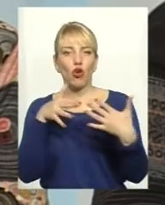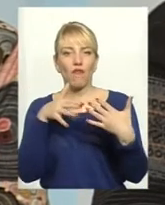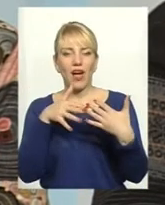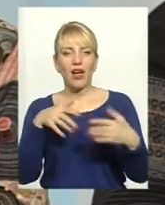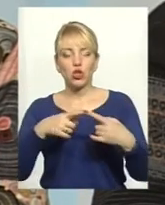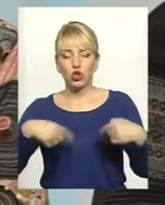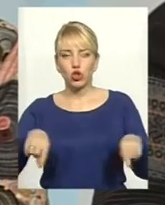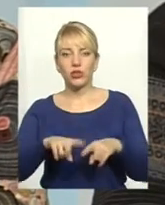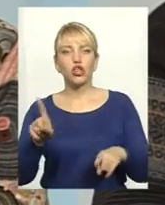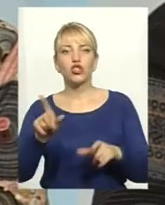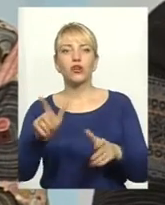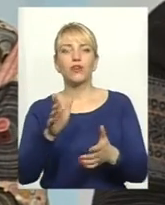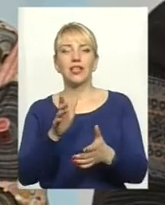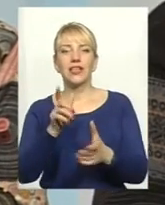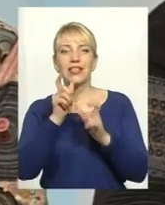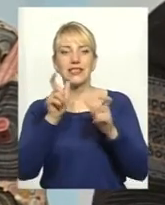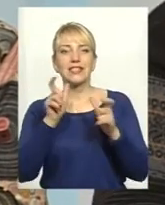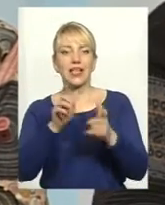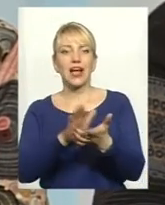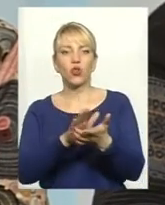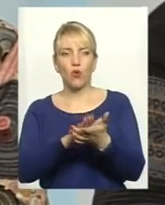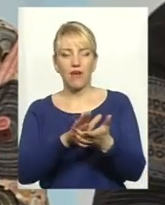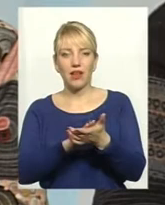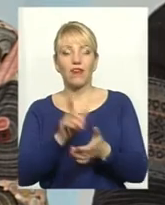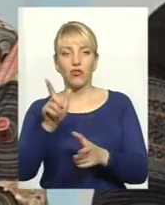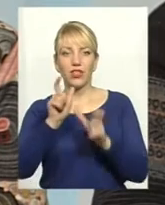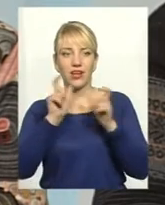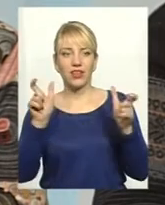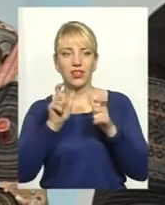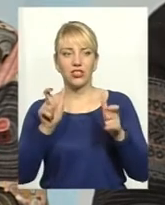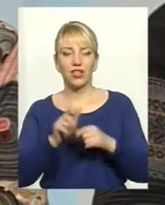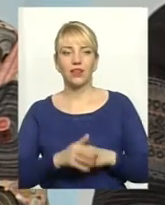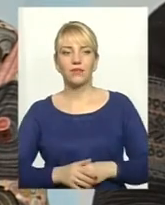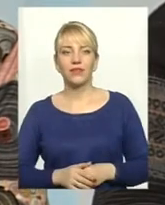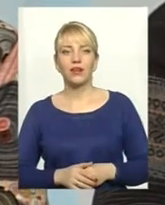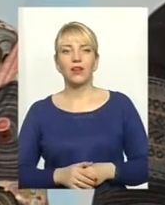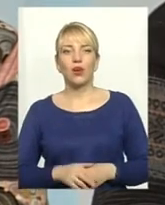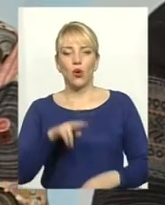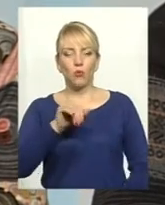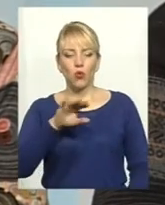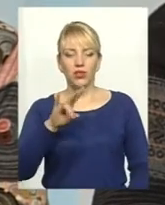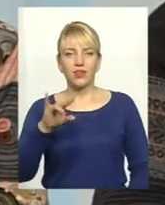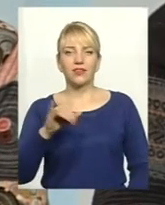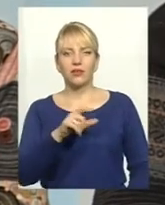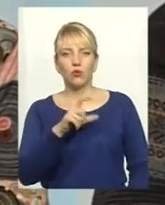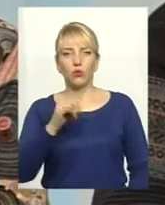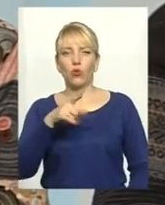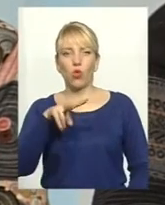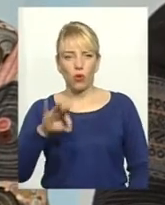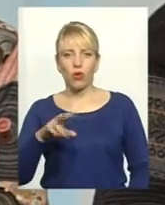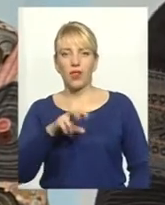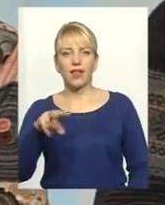що вони скандували, ці наші українські фанати? Вони кричали відкритим текстом, Путін такий, то ла-ла-ла-ла-ла.